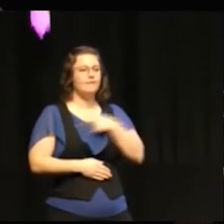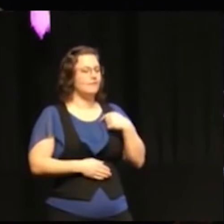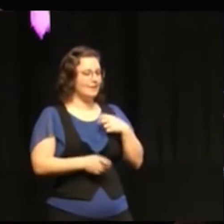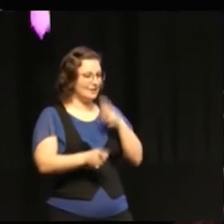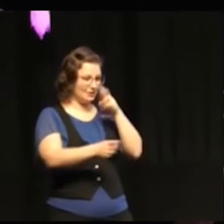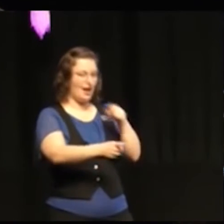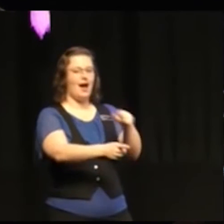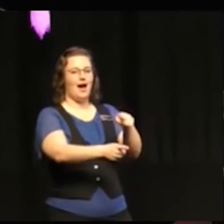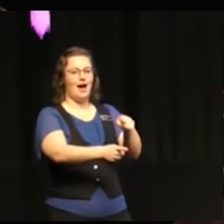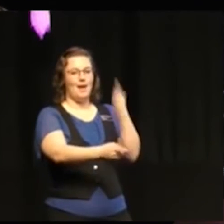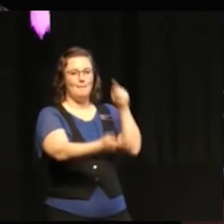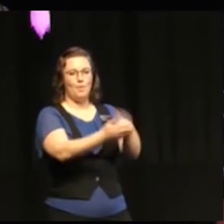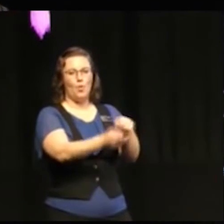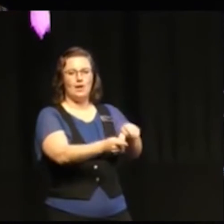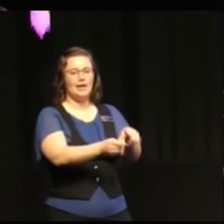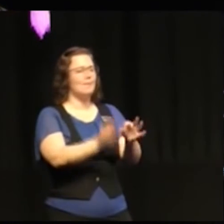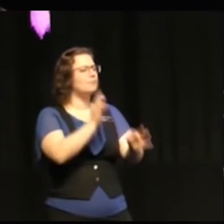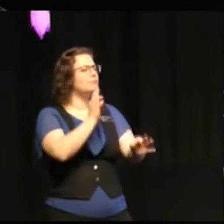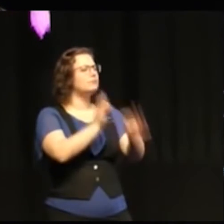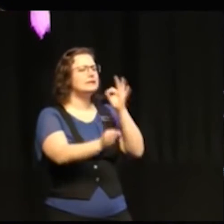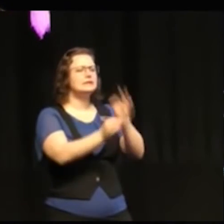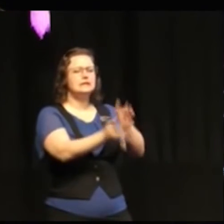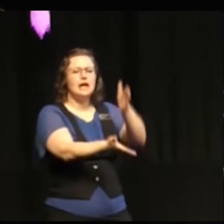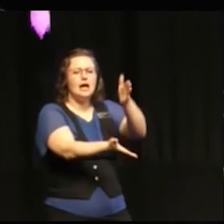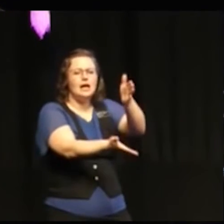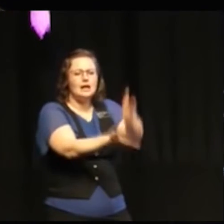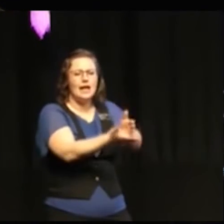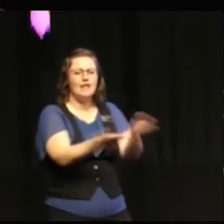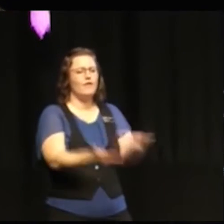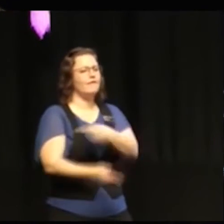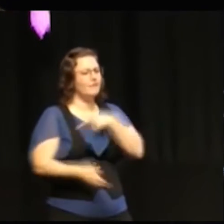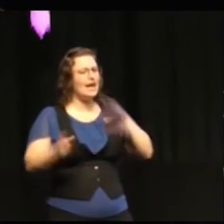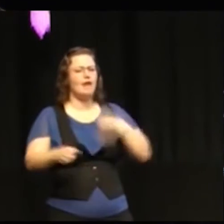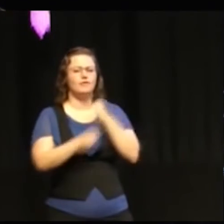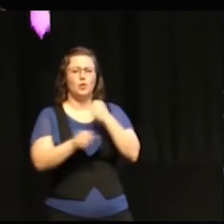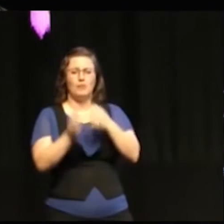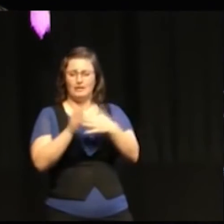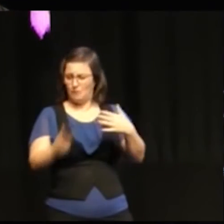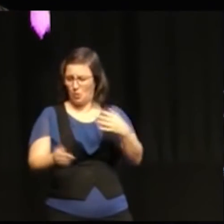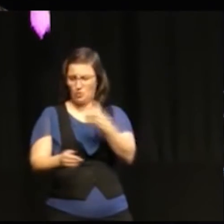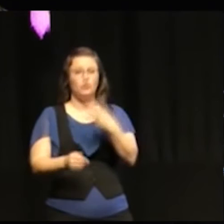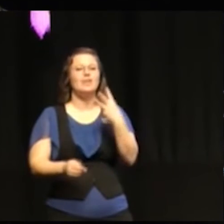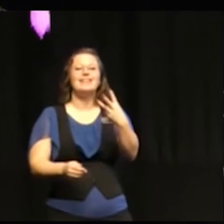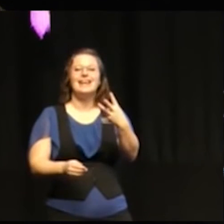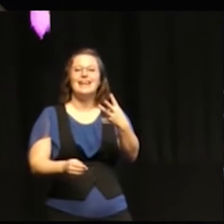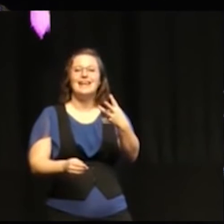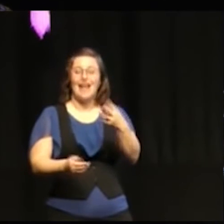rätt mitt i prick på det som vi har jobbat sen 2003.